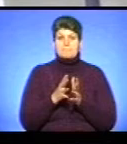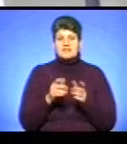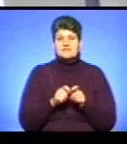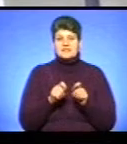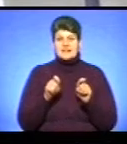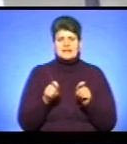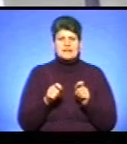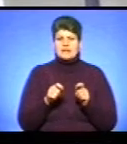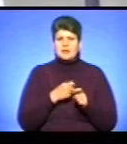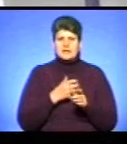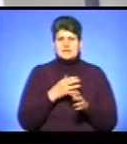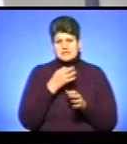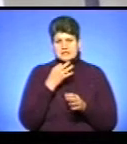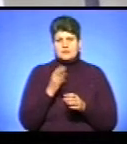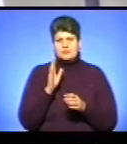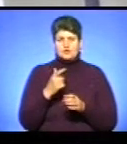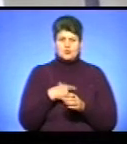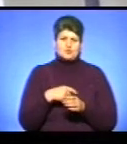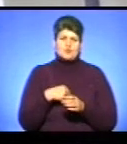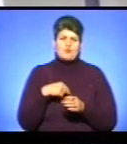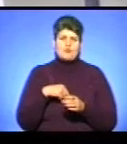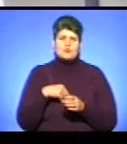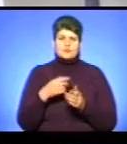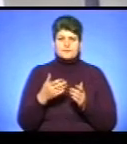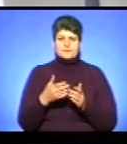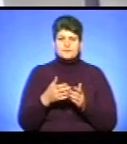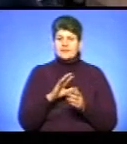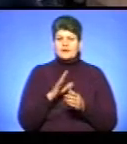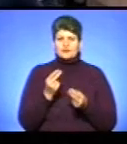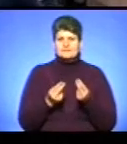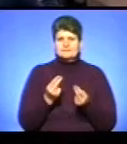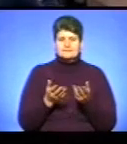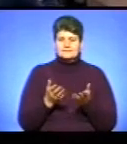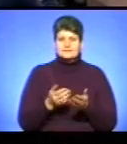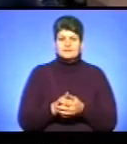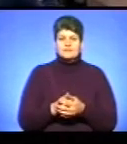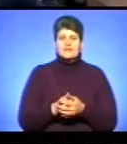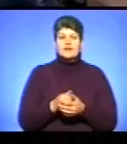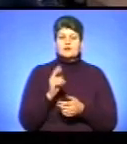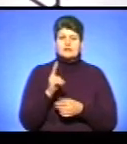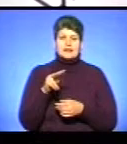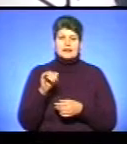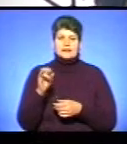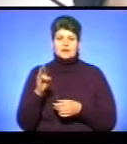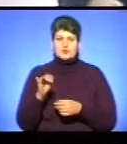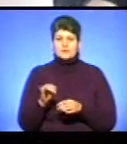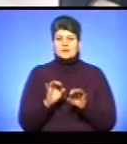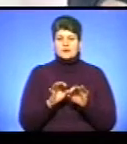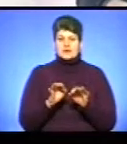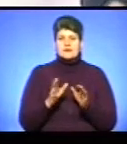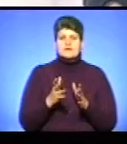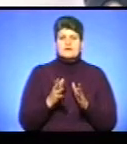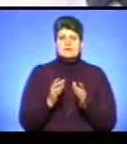не бояться сказати і бути самим собою, не бути неіграним. Костянтин Лінартович проаналізував етюди